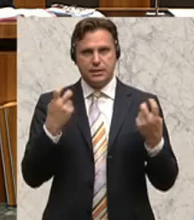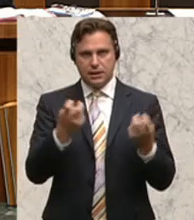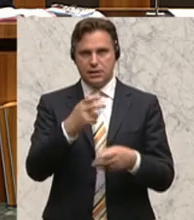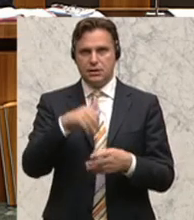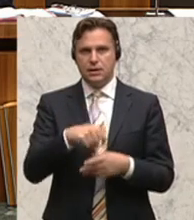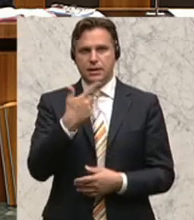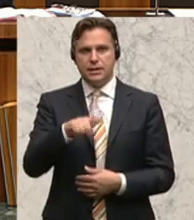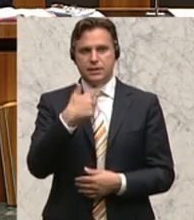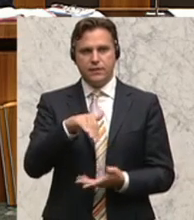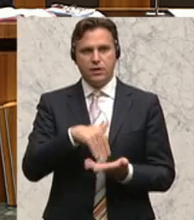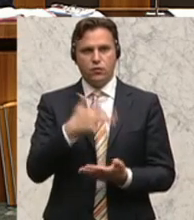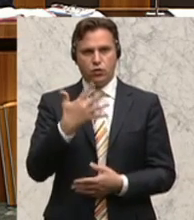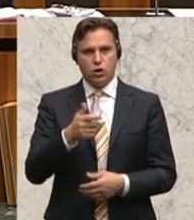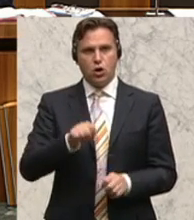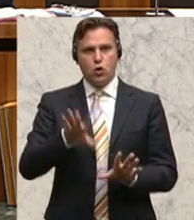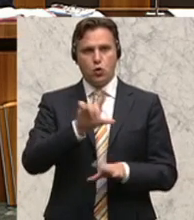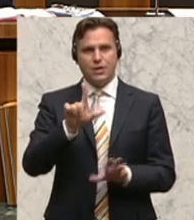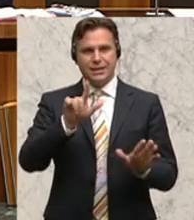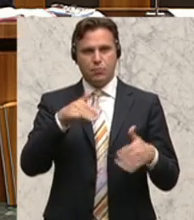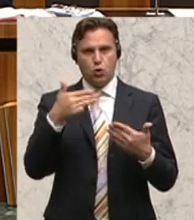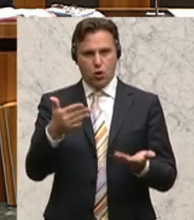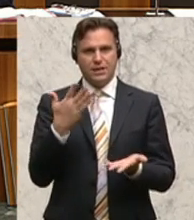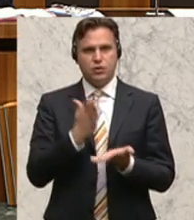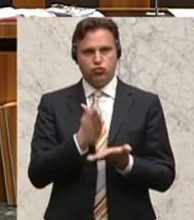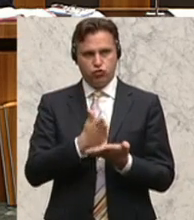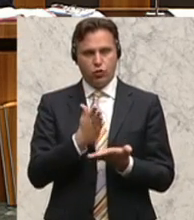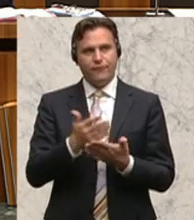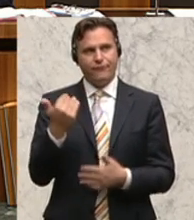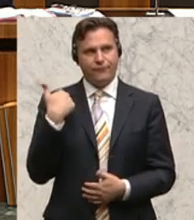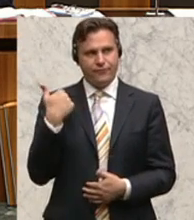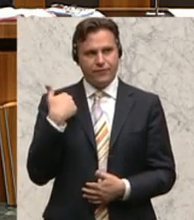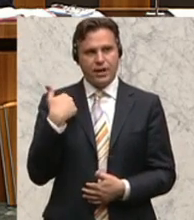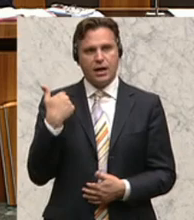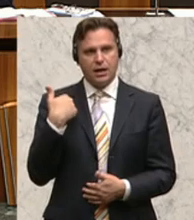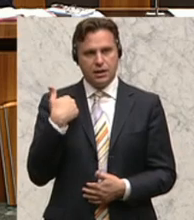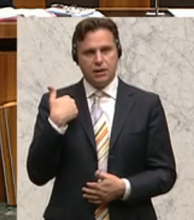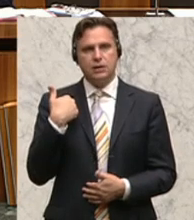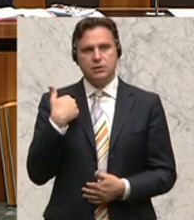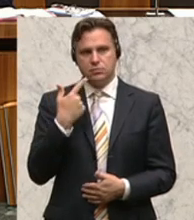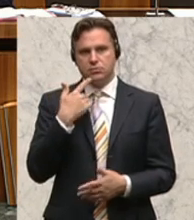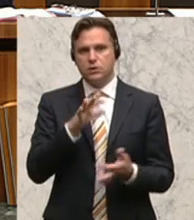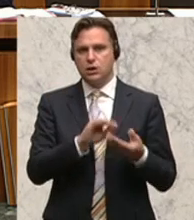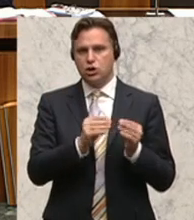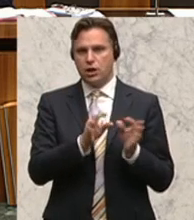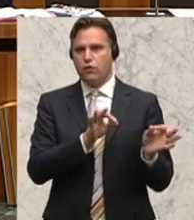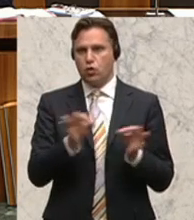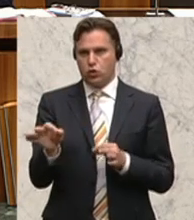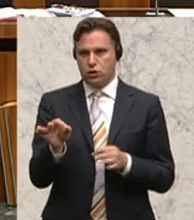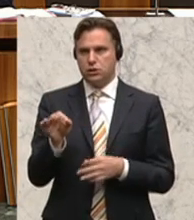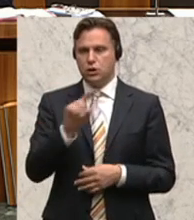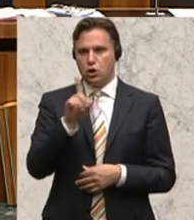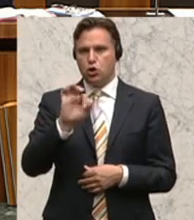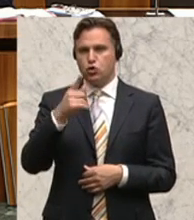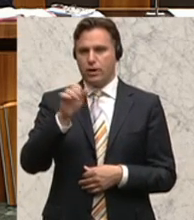.1997 schon einmal laut GO-Kommentar Zögernitz eine längere